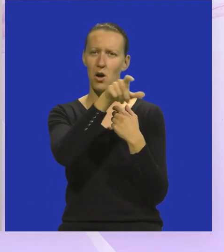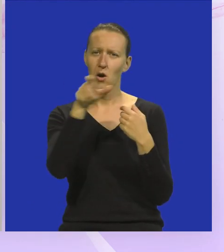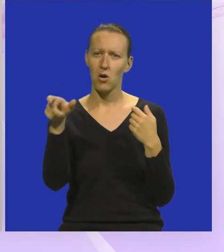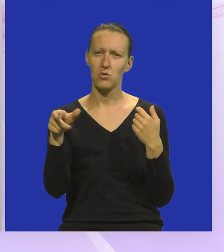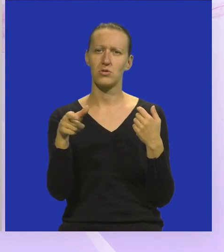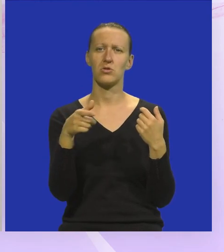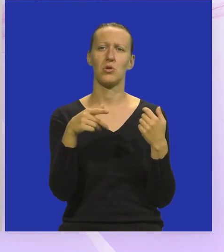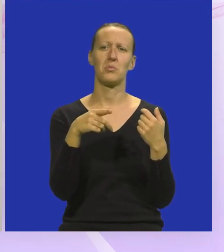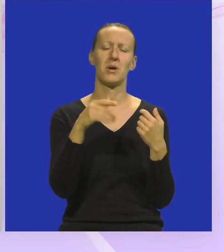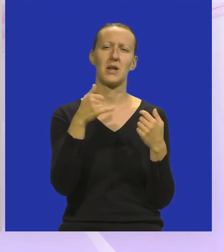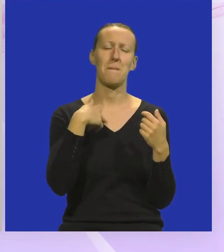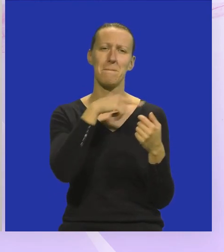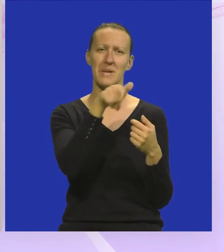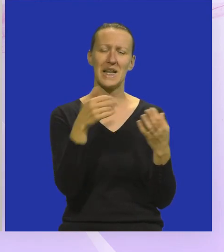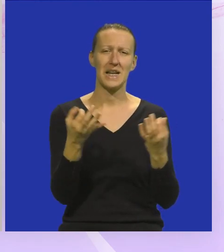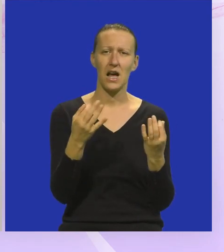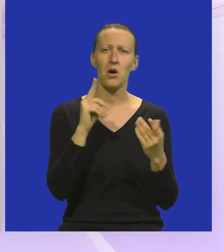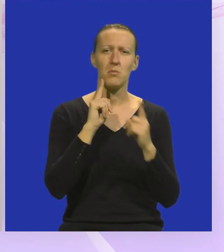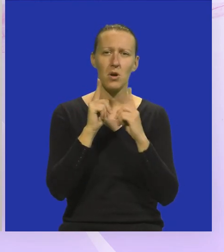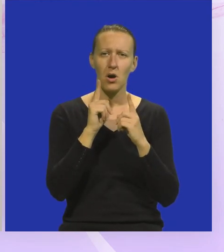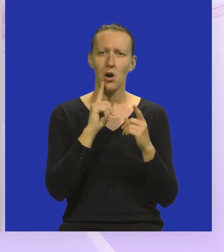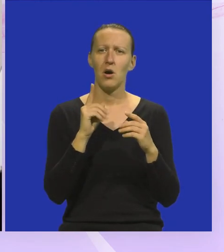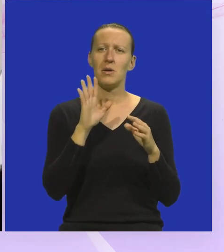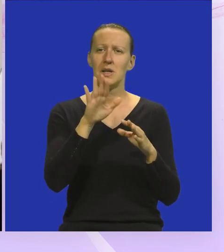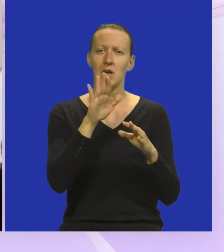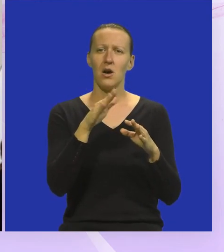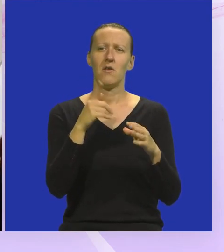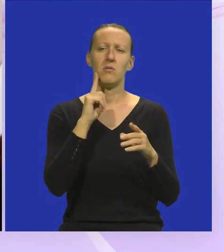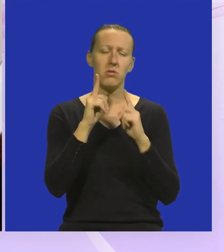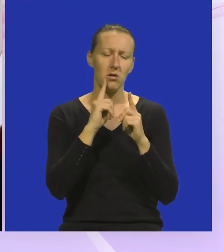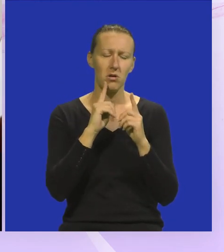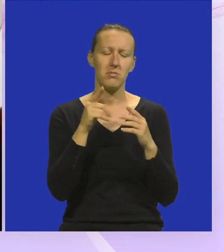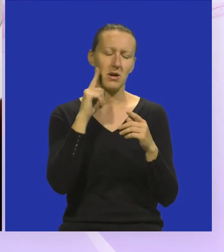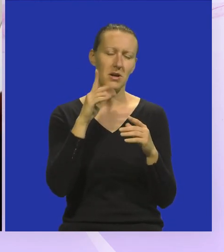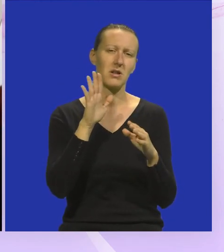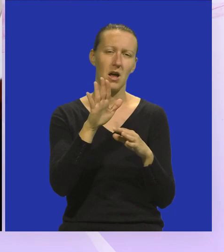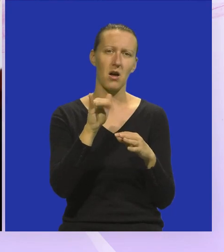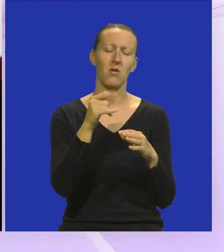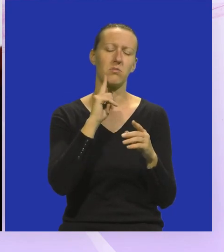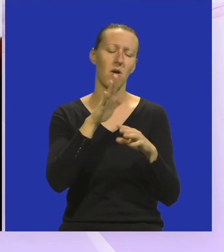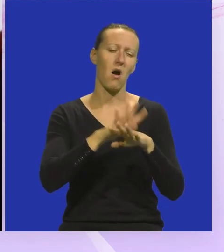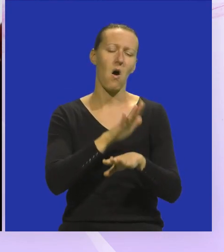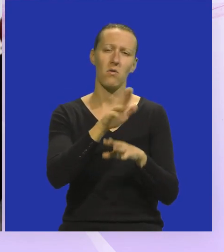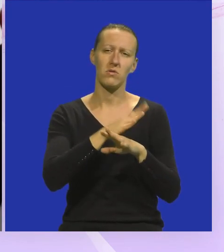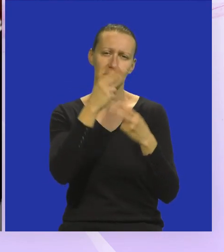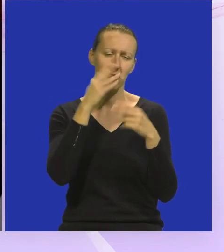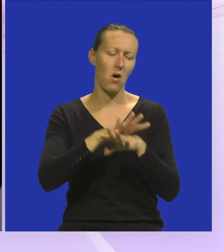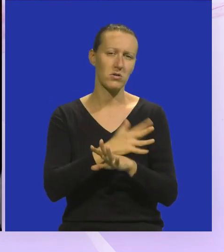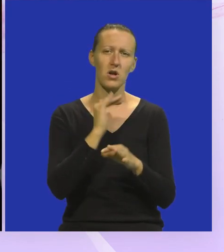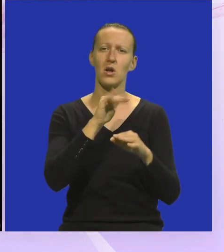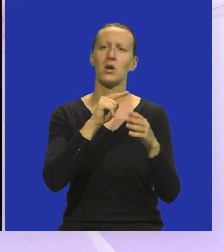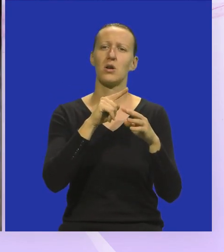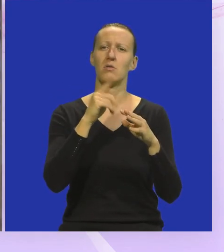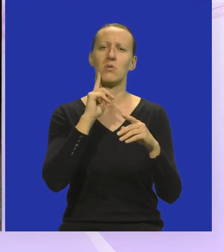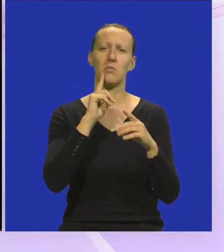osoba, znači da mi na neki način pokušamo se staviti u njihove cipele i da pokušamo na taj način pokazati kroz